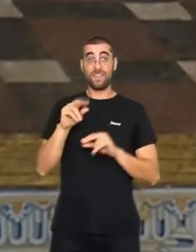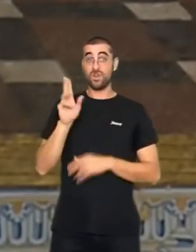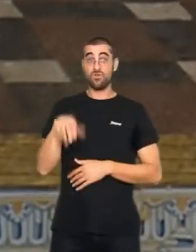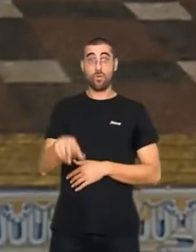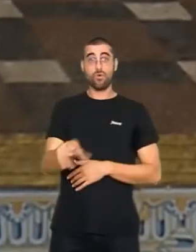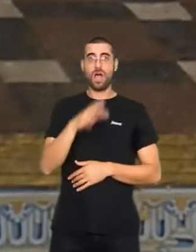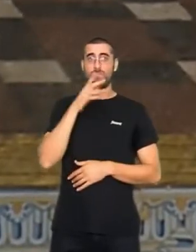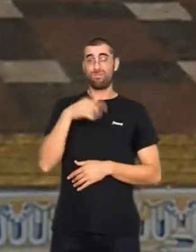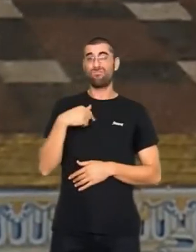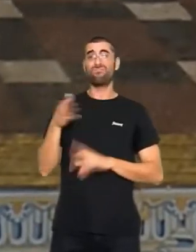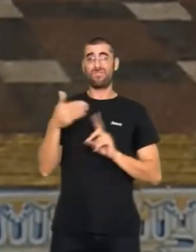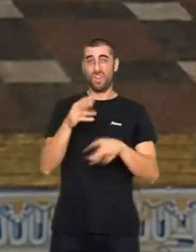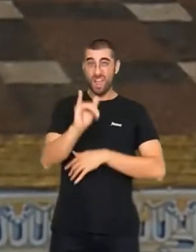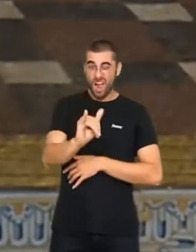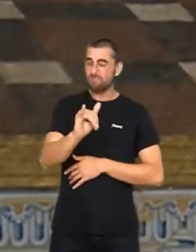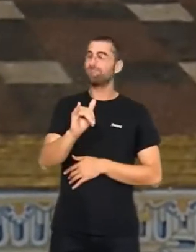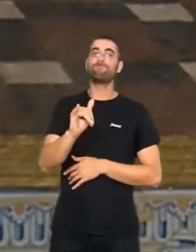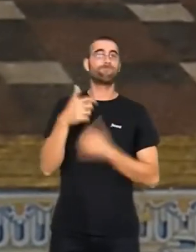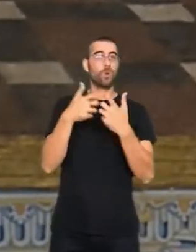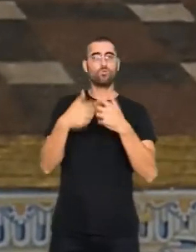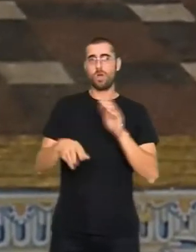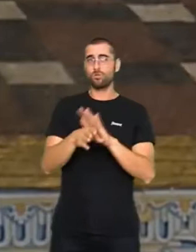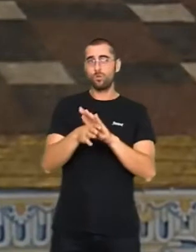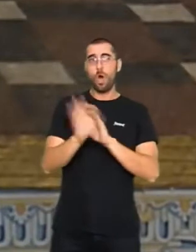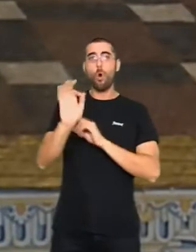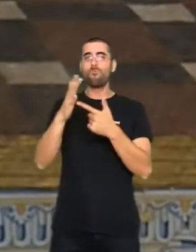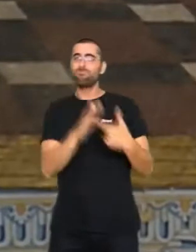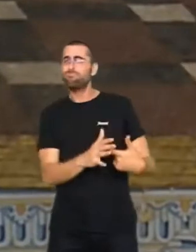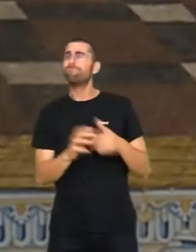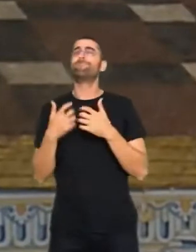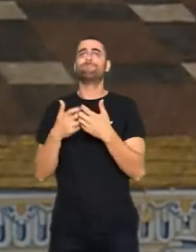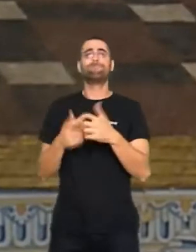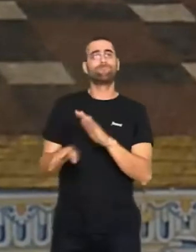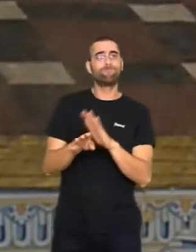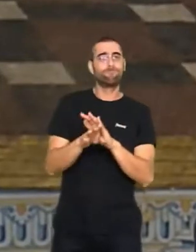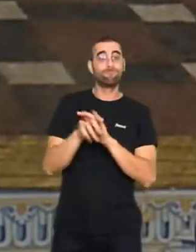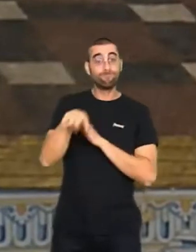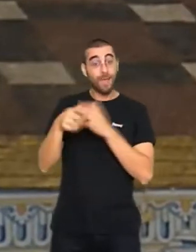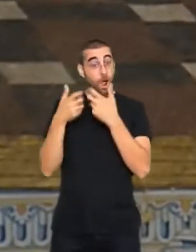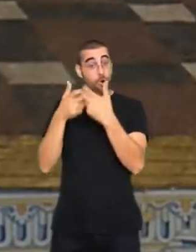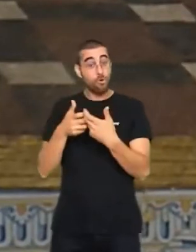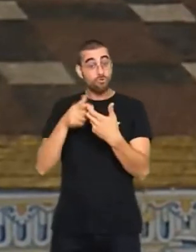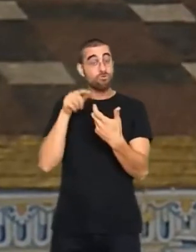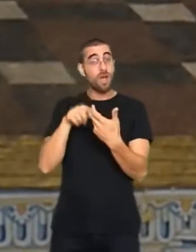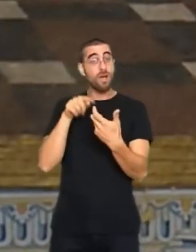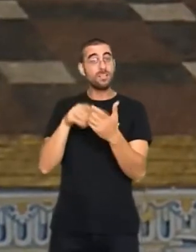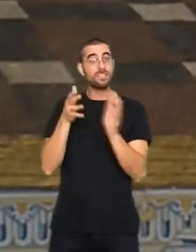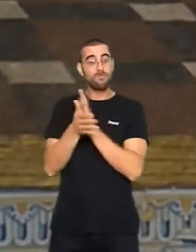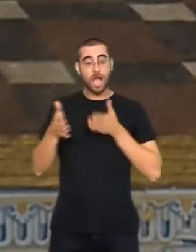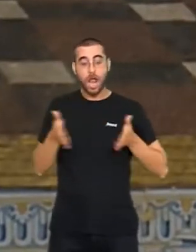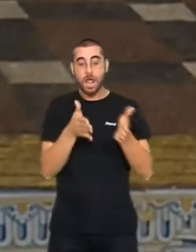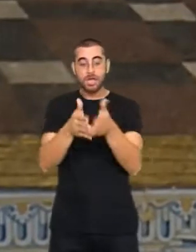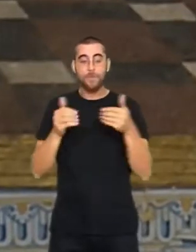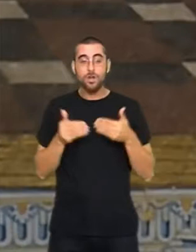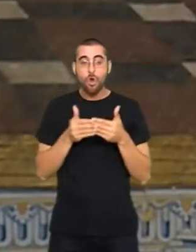mentre hi hagi violència i discriminació, i aquesta és la batalla que ha d'orientar el nostre camí